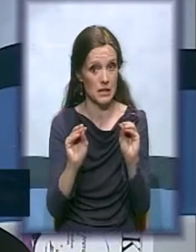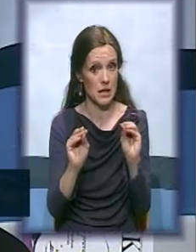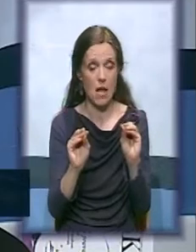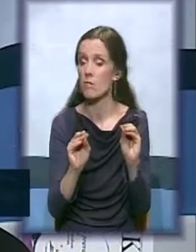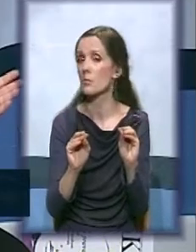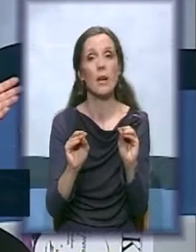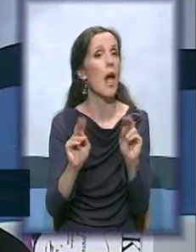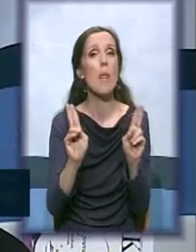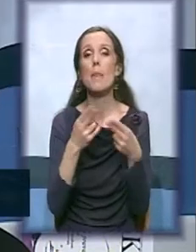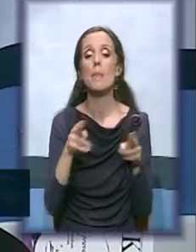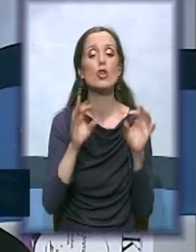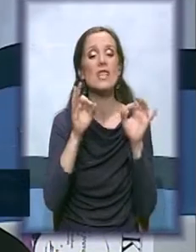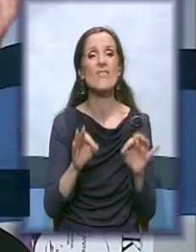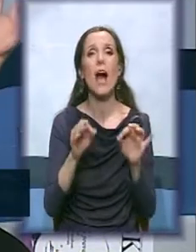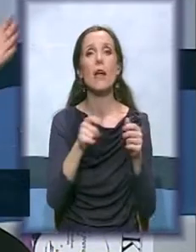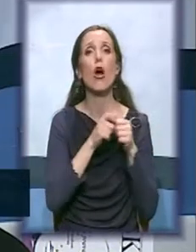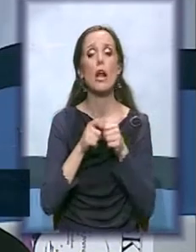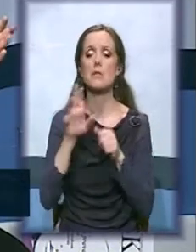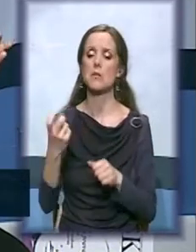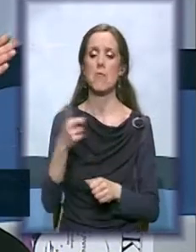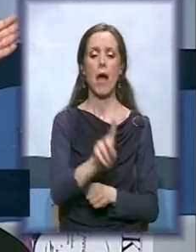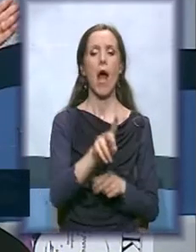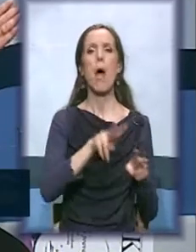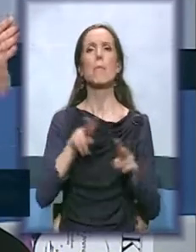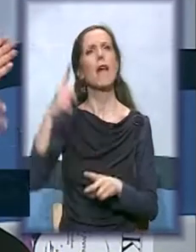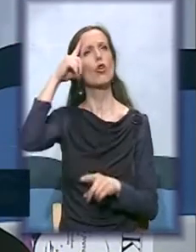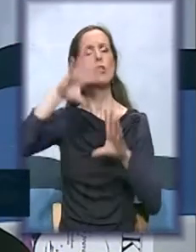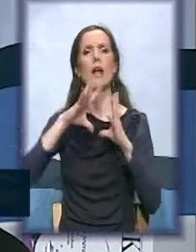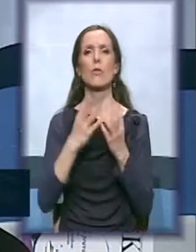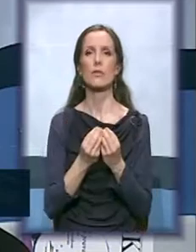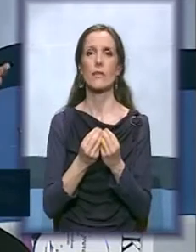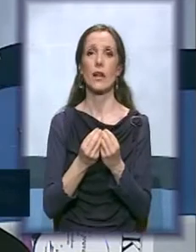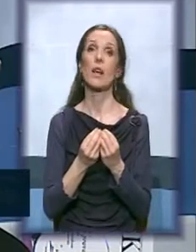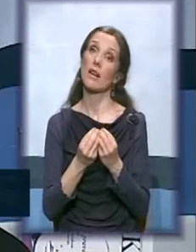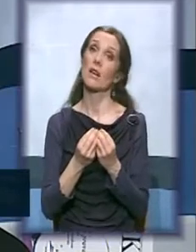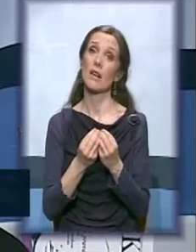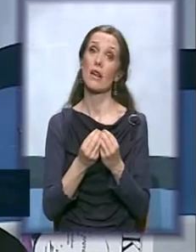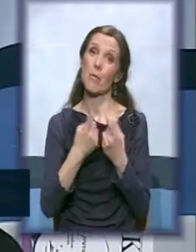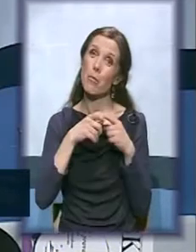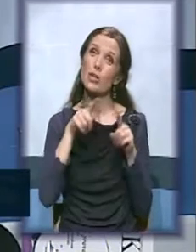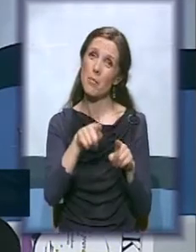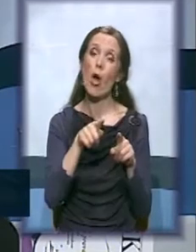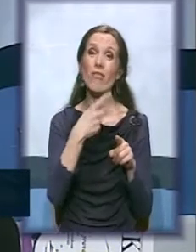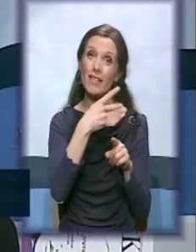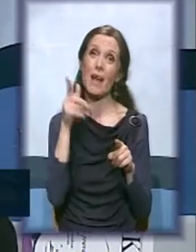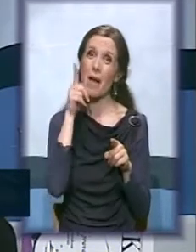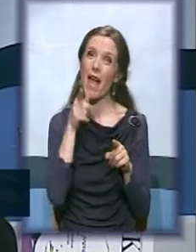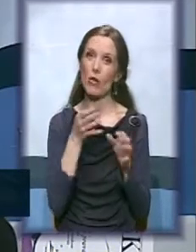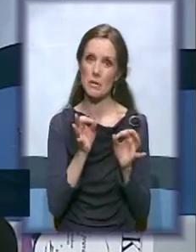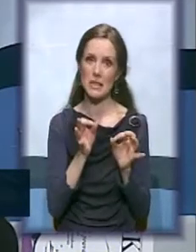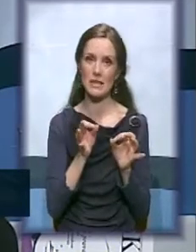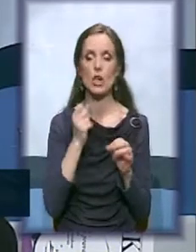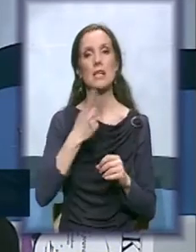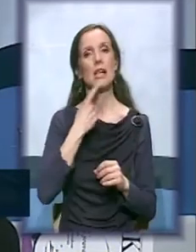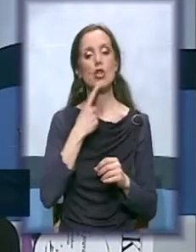možemo da u svakoj organizaciji imamo pravnike koji sve poznaju, a pogotovo ovakvu temu. Naravno. Ono što kada kažemo sad strušnjaci